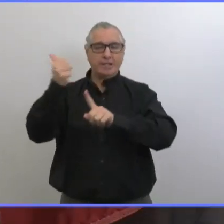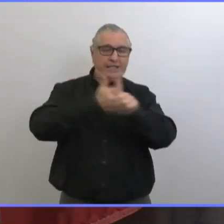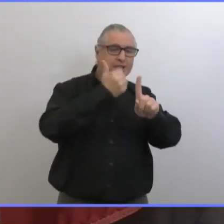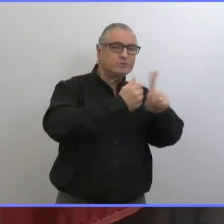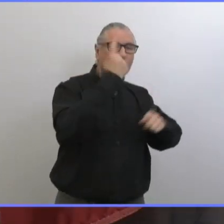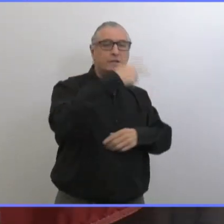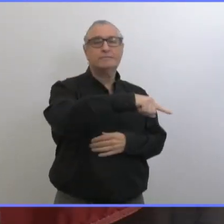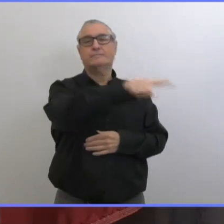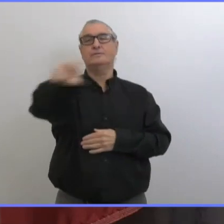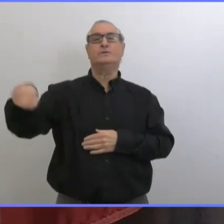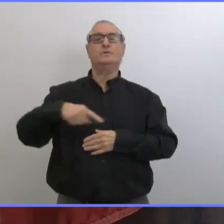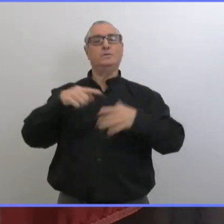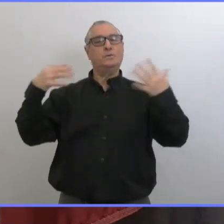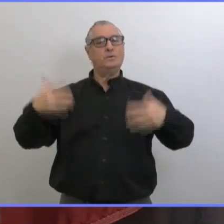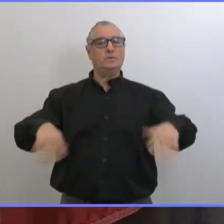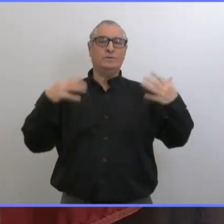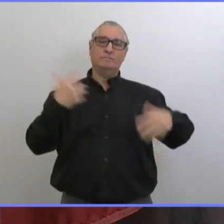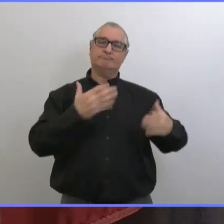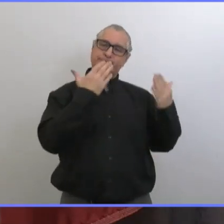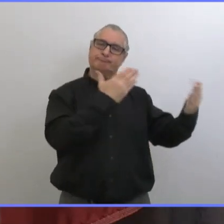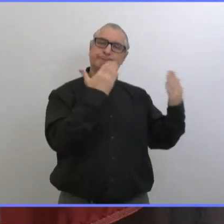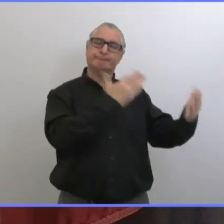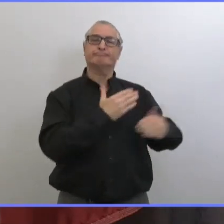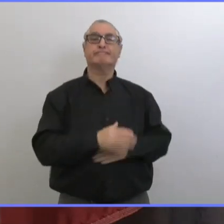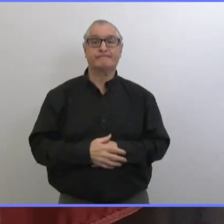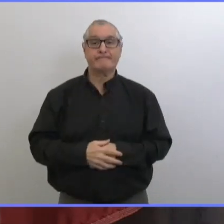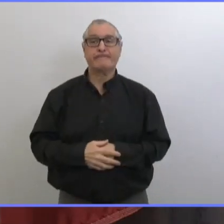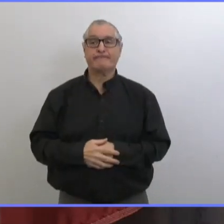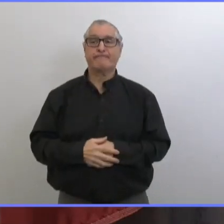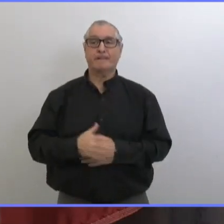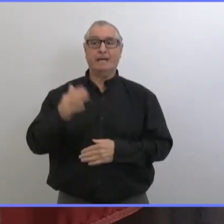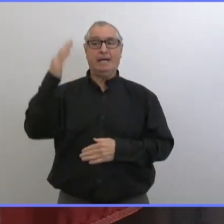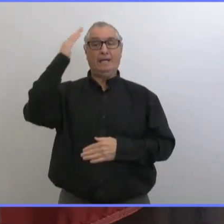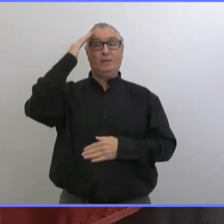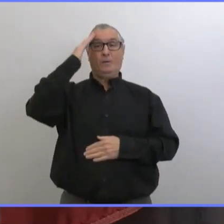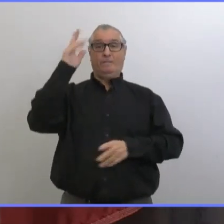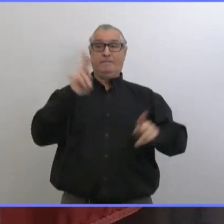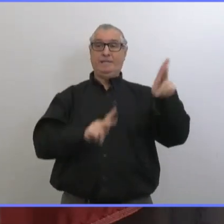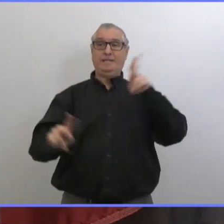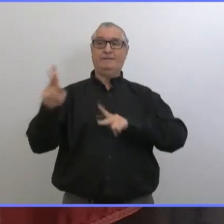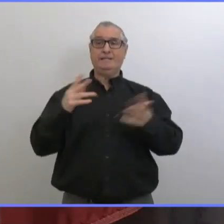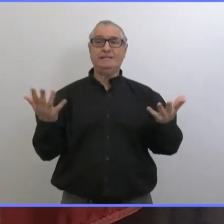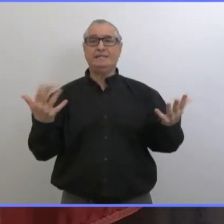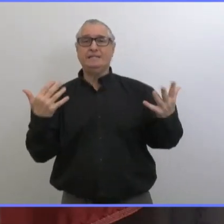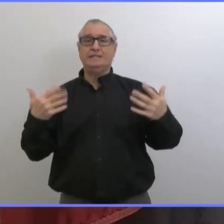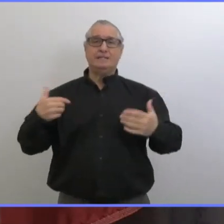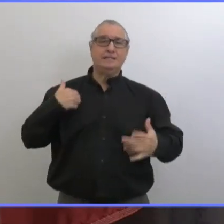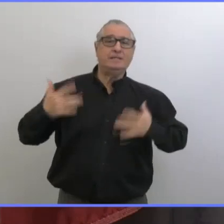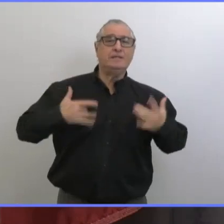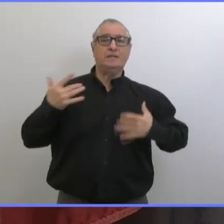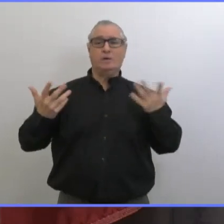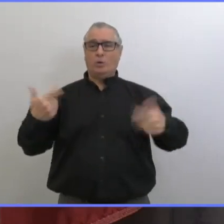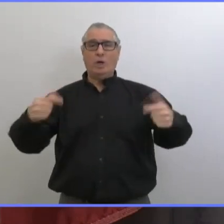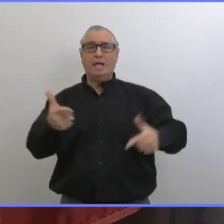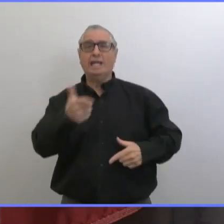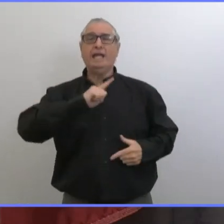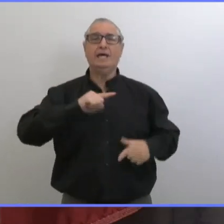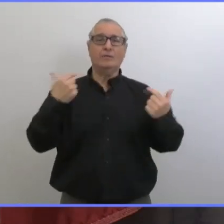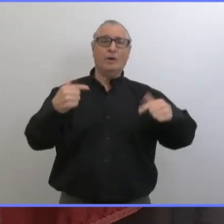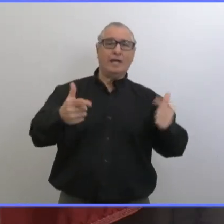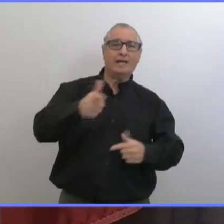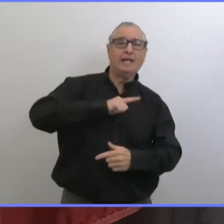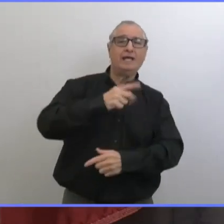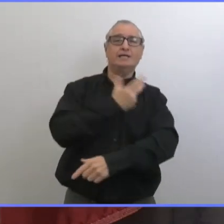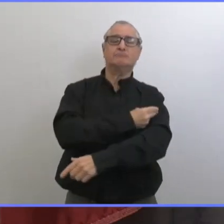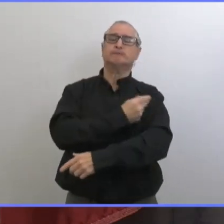Je sais que tout le monde a hâte de savoir où ils sont sur la liste de priorités. Et ça, ça dépend bien